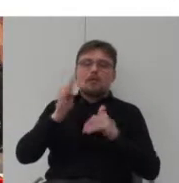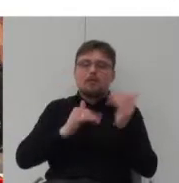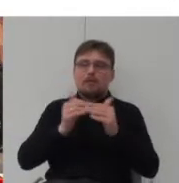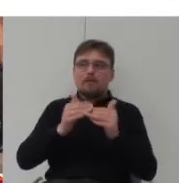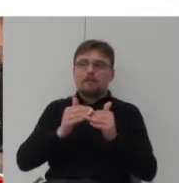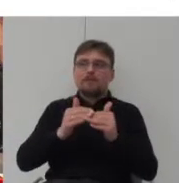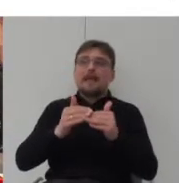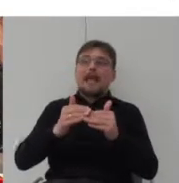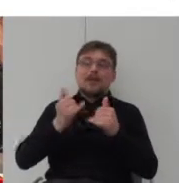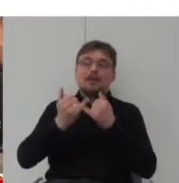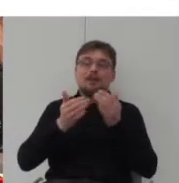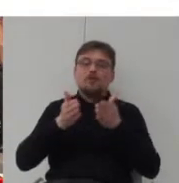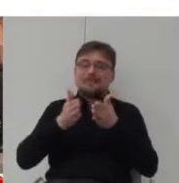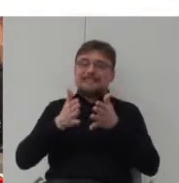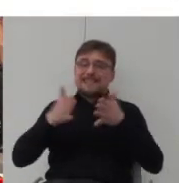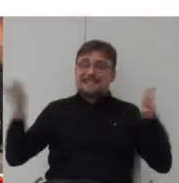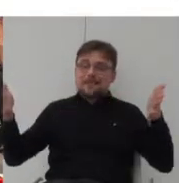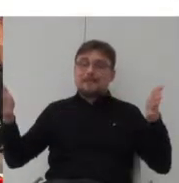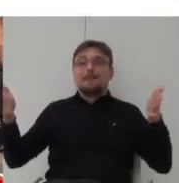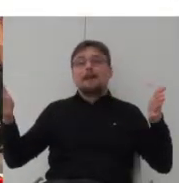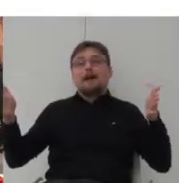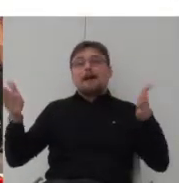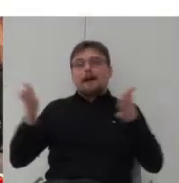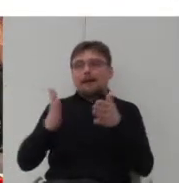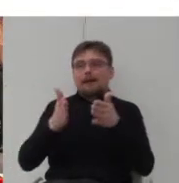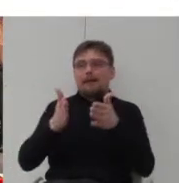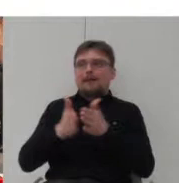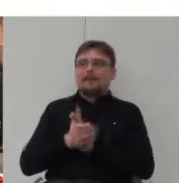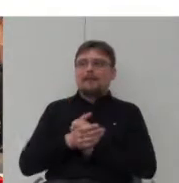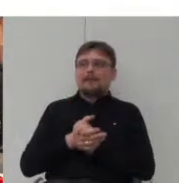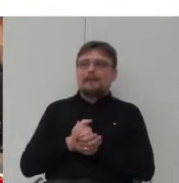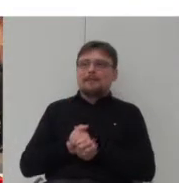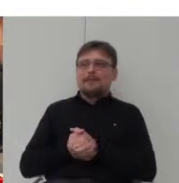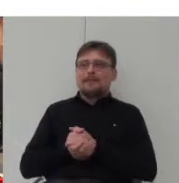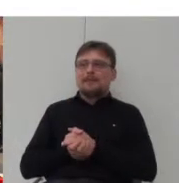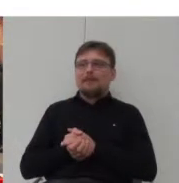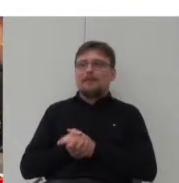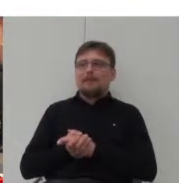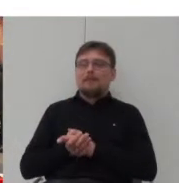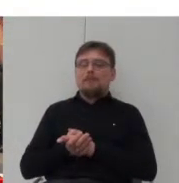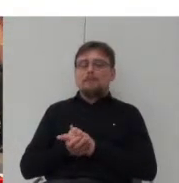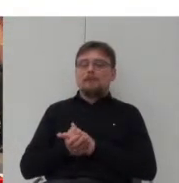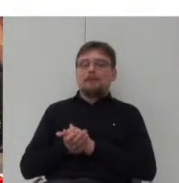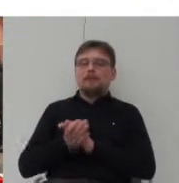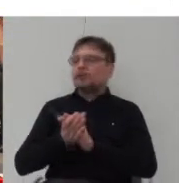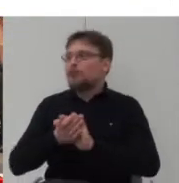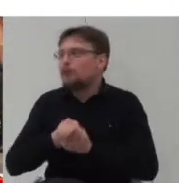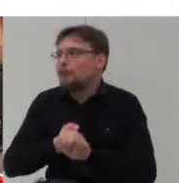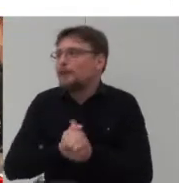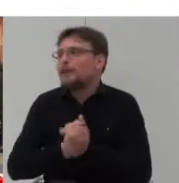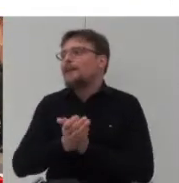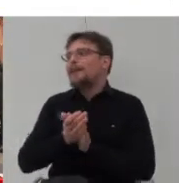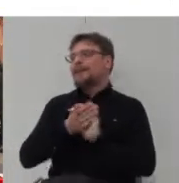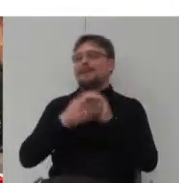zbyt szerokie ulice będą zwężone, co daje możliwość wprowadzenia szerokich ciągów pieszych, szpalerów z drzew.